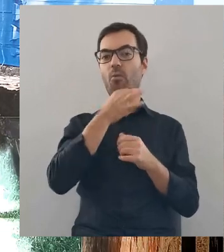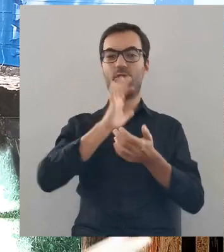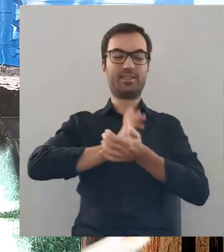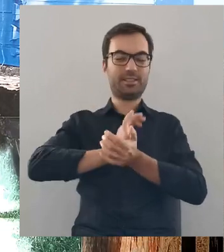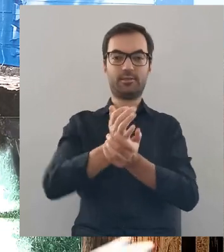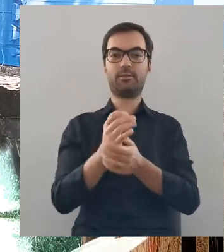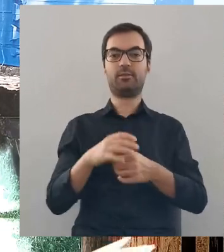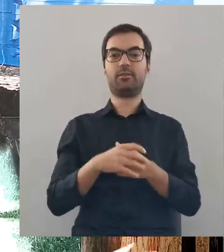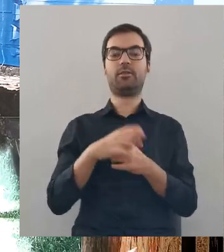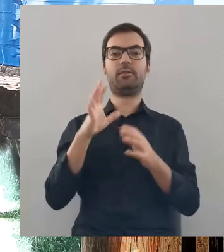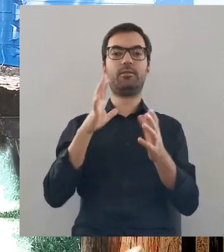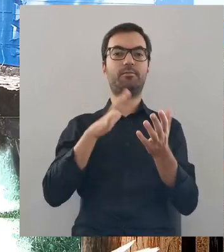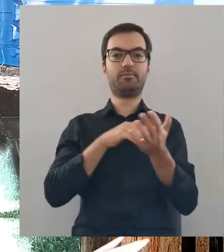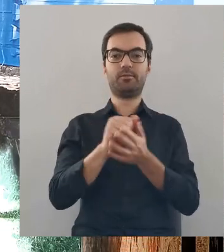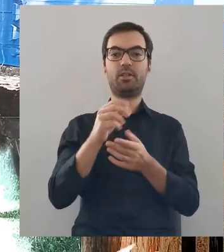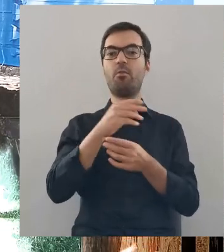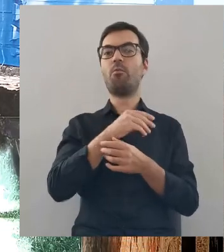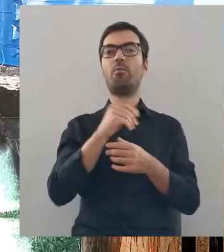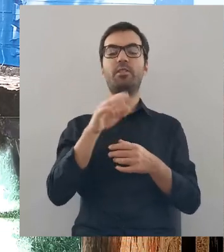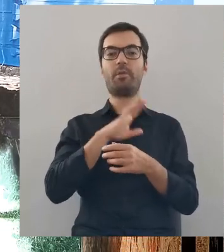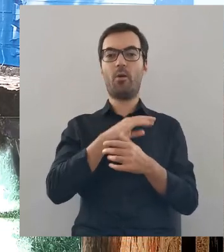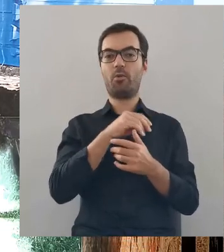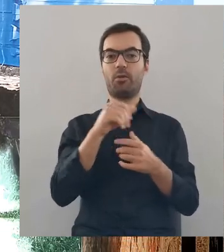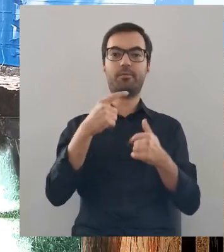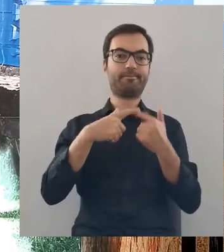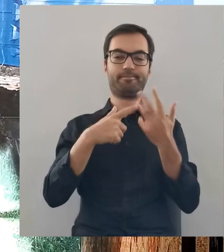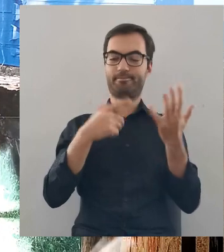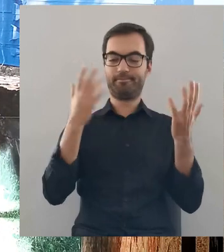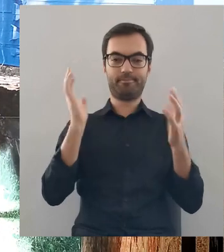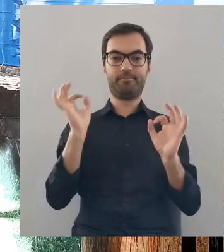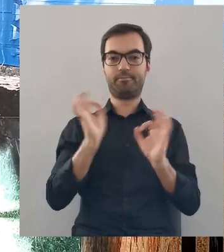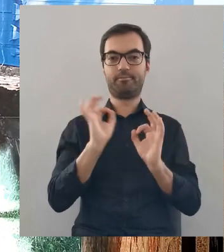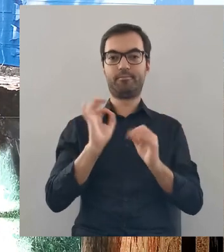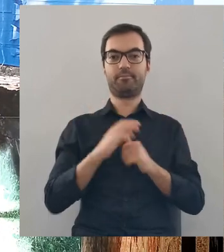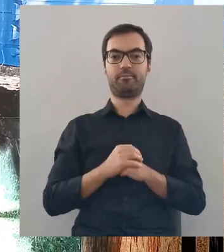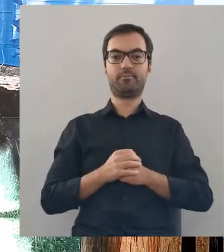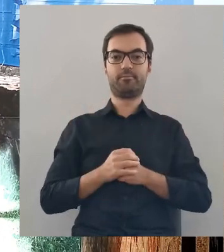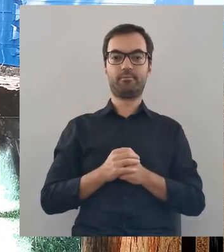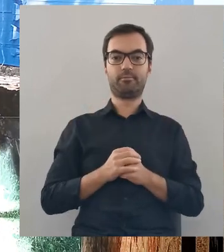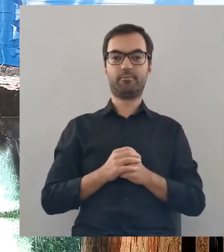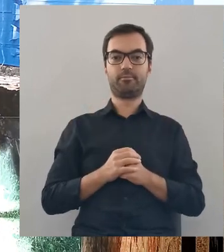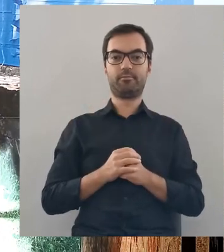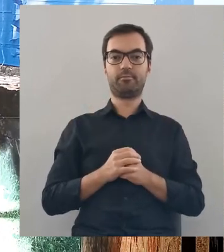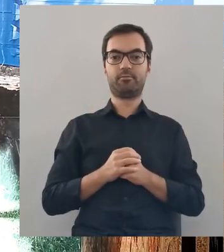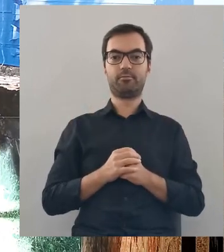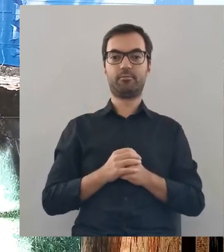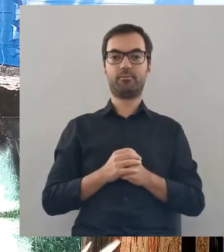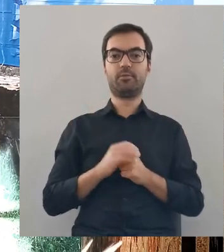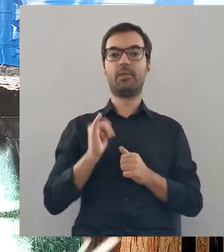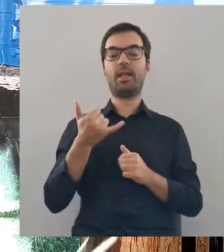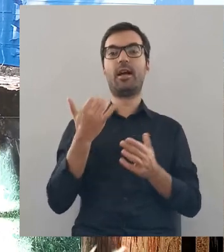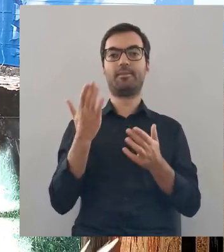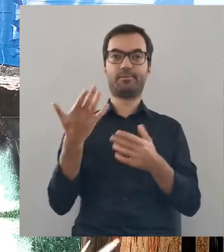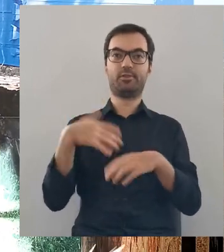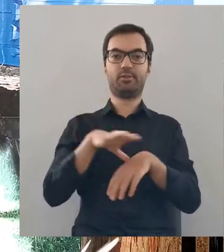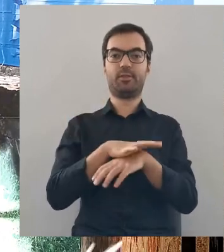sakramenta zdeptane nogami, sprofanowano prochy zmarłych. I tak to właśnie wyglądało po